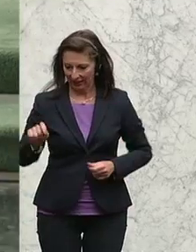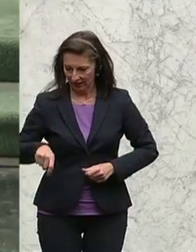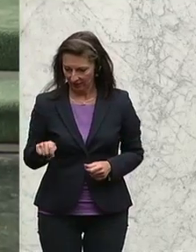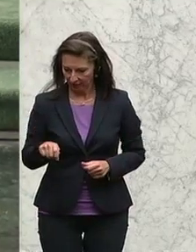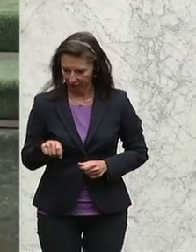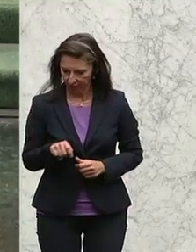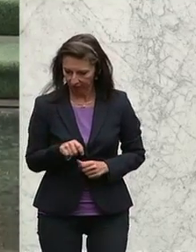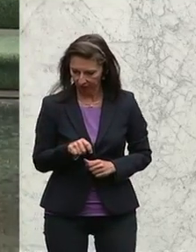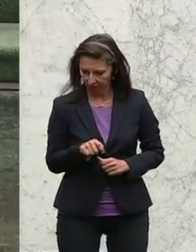Publikums, sagte Josef Tschapp.